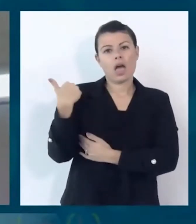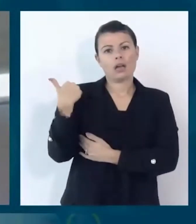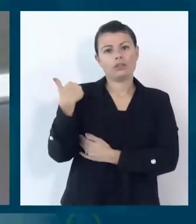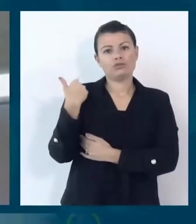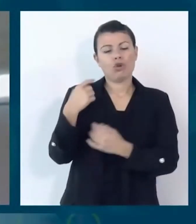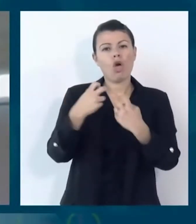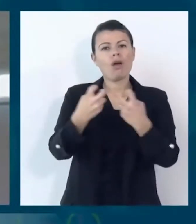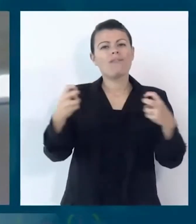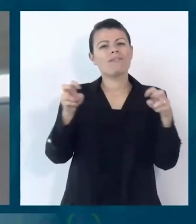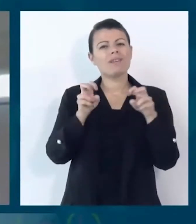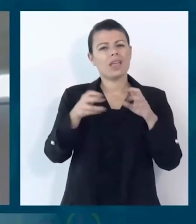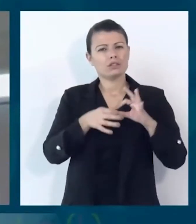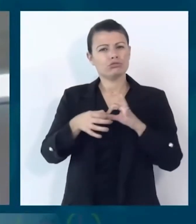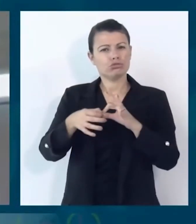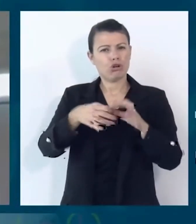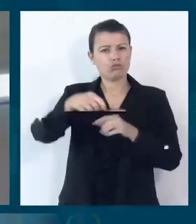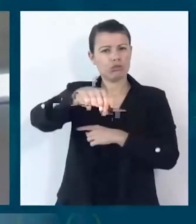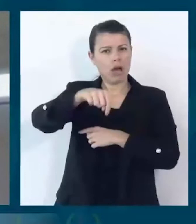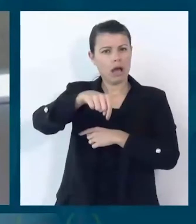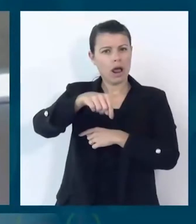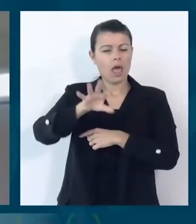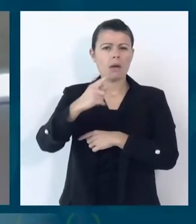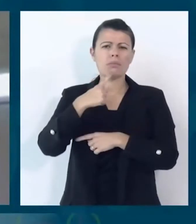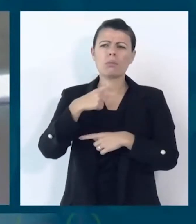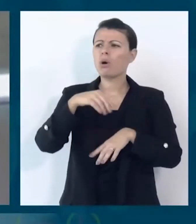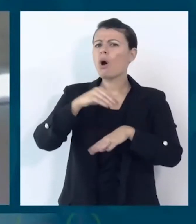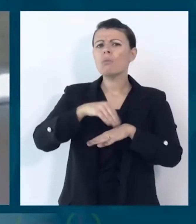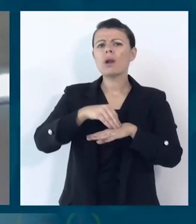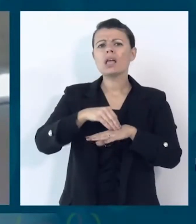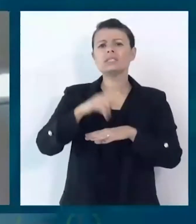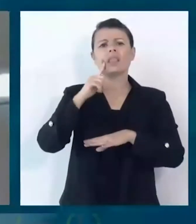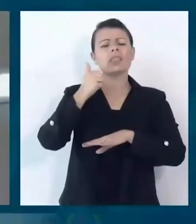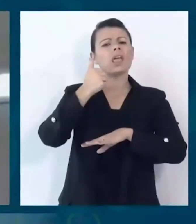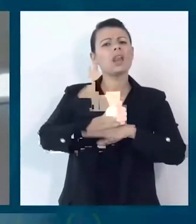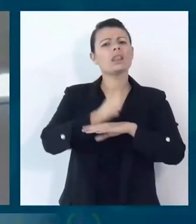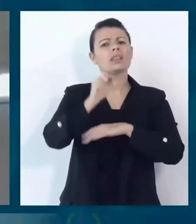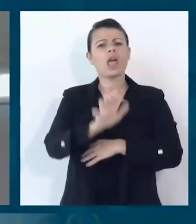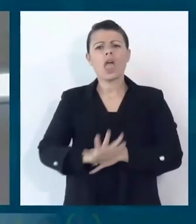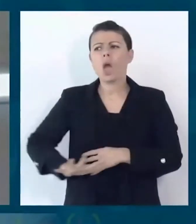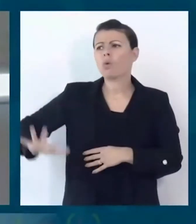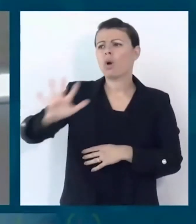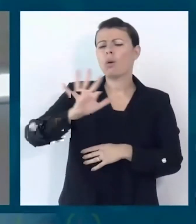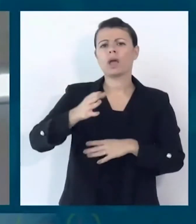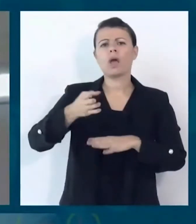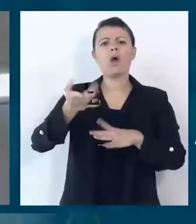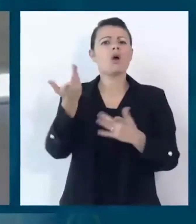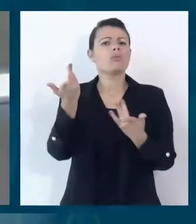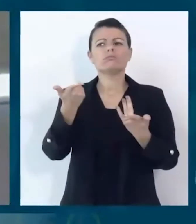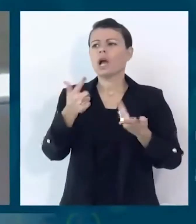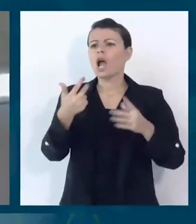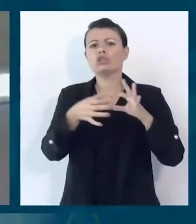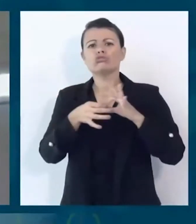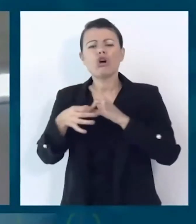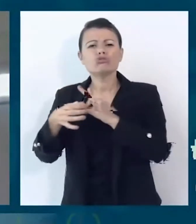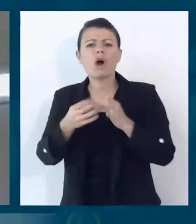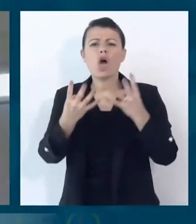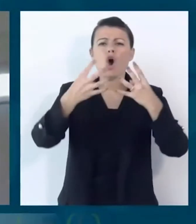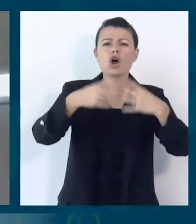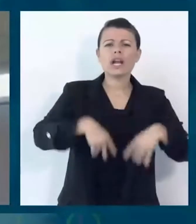con tutti i leader europei e parti sociali e le organizzazioni della società civile a livello